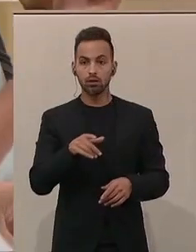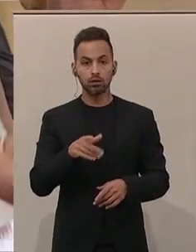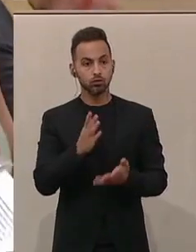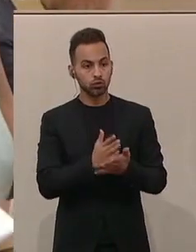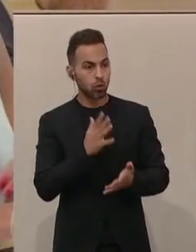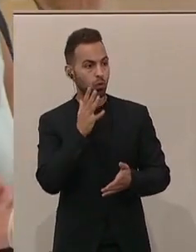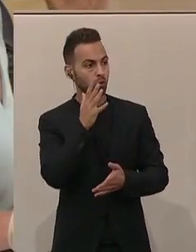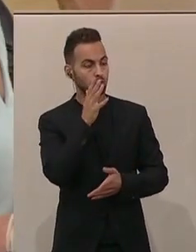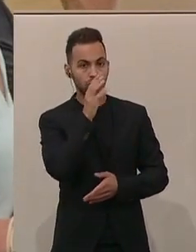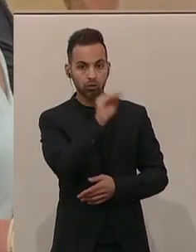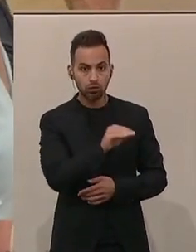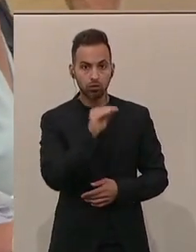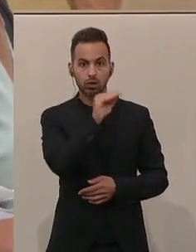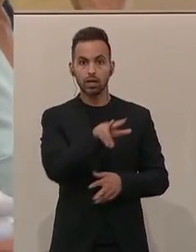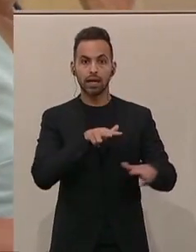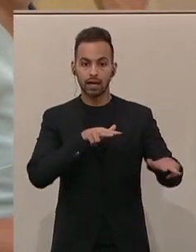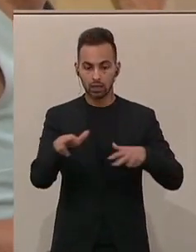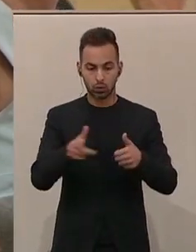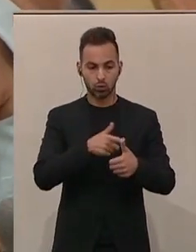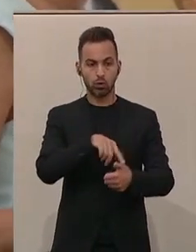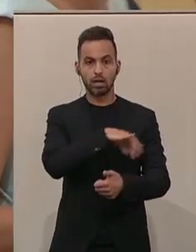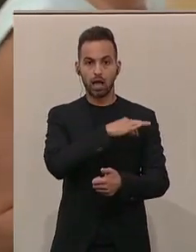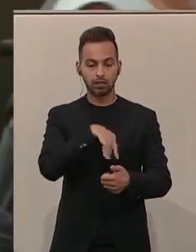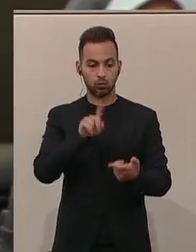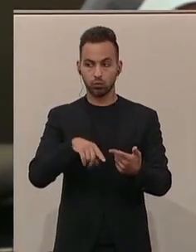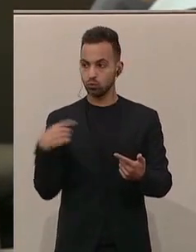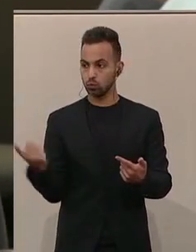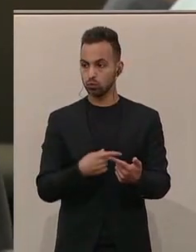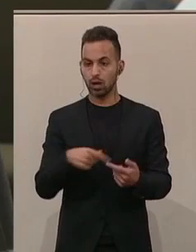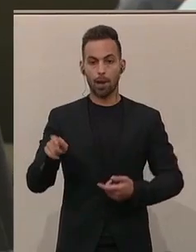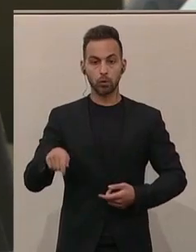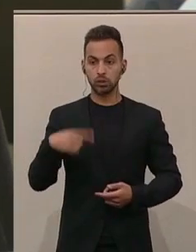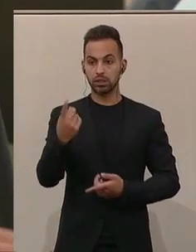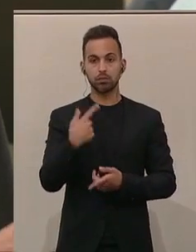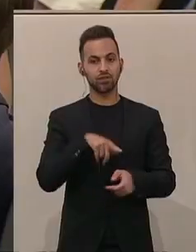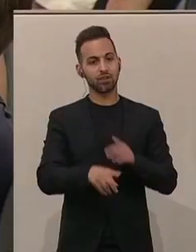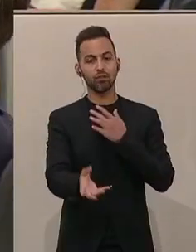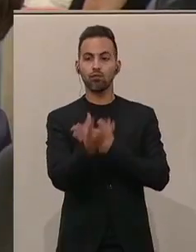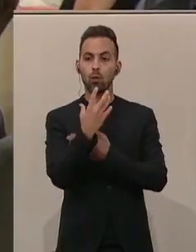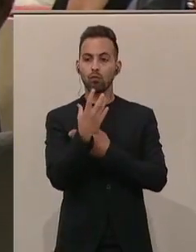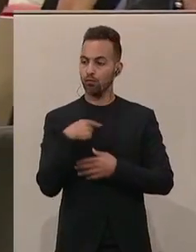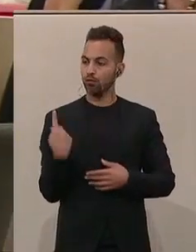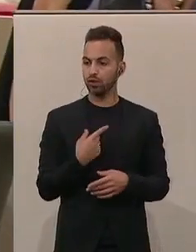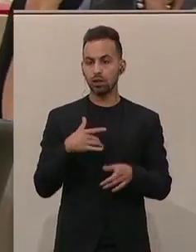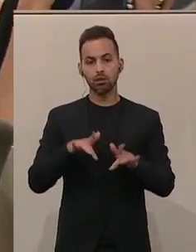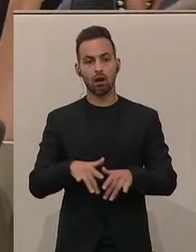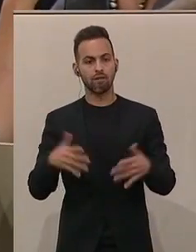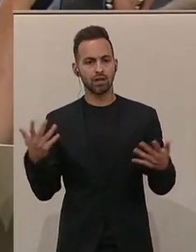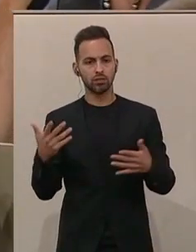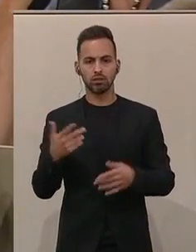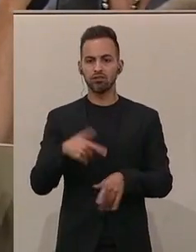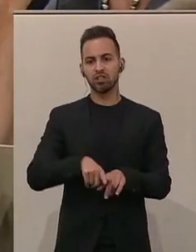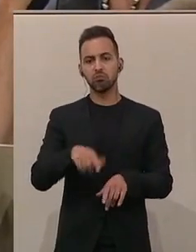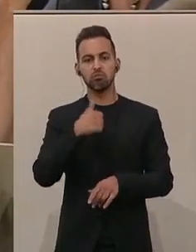hat, der Regierung, dem Kanzler und auch uns als Abgeordnete zu unterstellen, wir würden mit bei einer Achse der